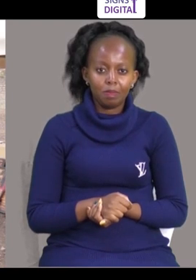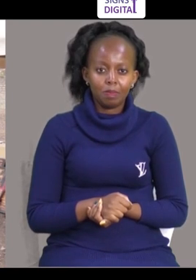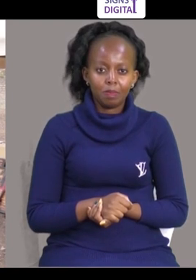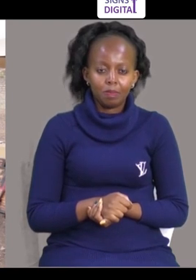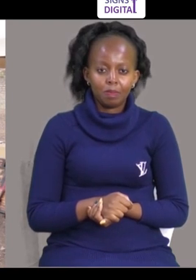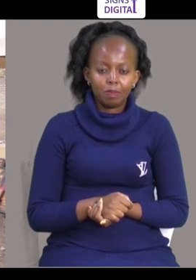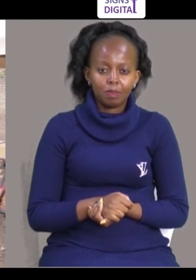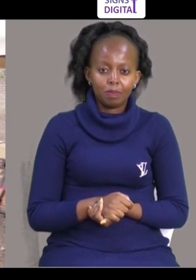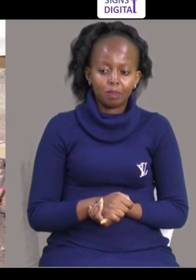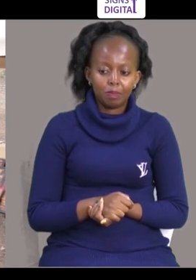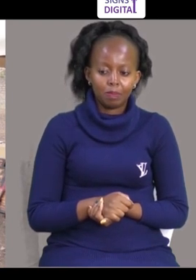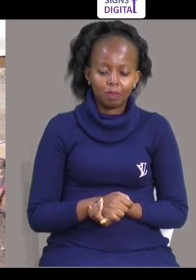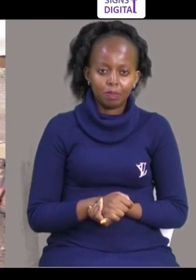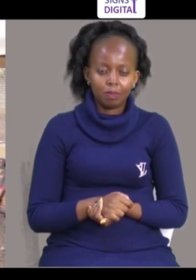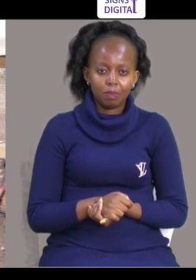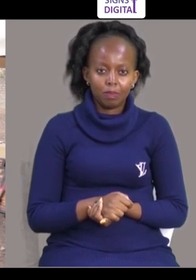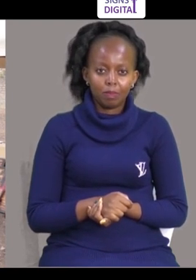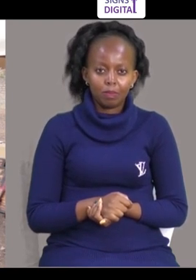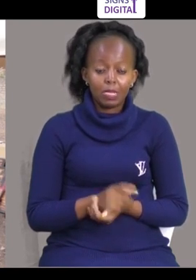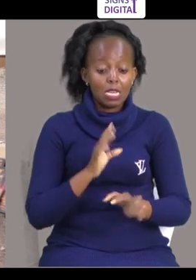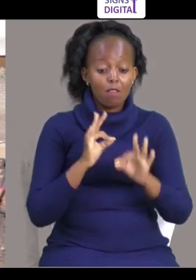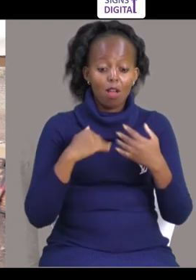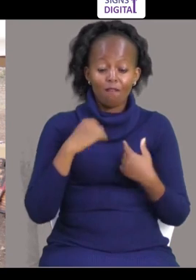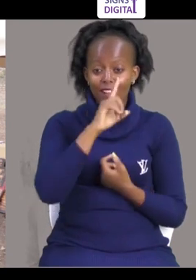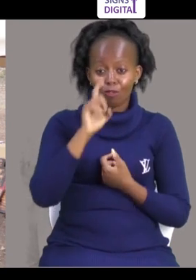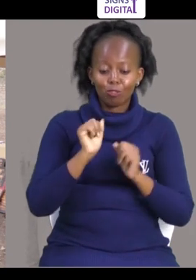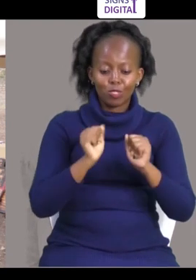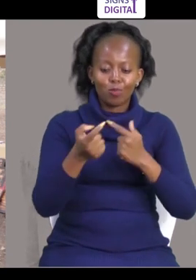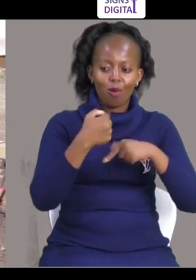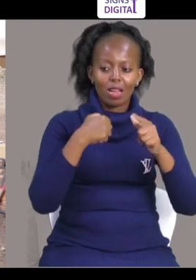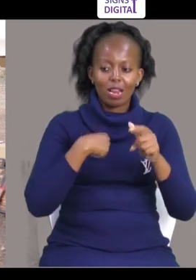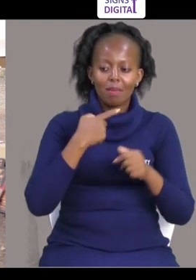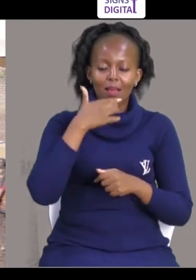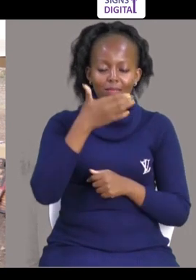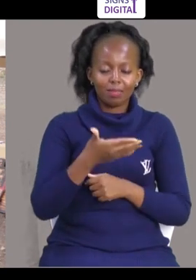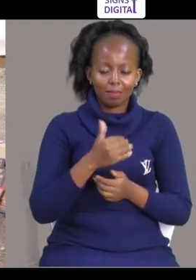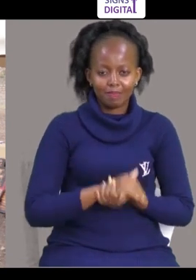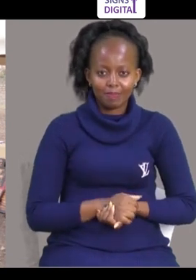Kambu unasama huja Munguwa huja Kambu kona swali